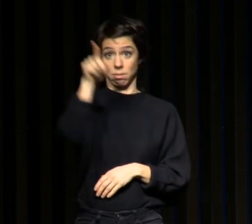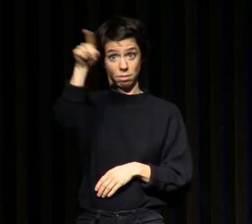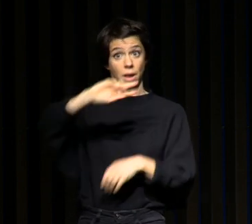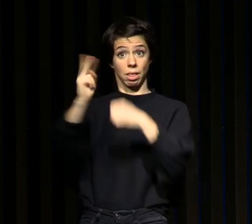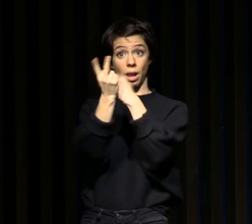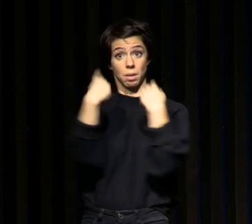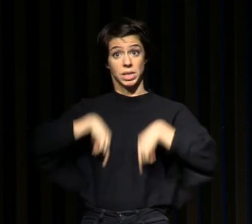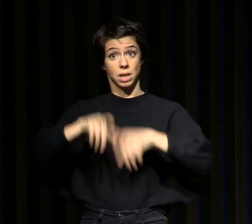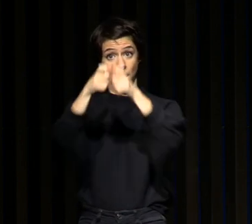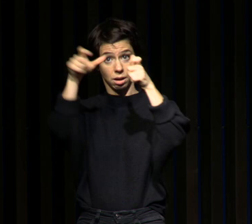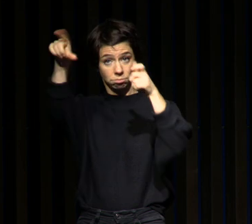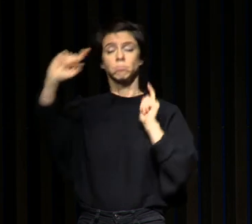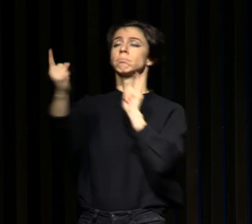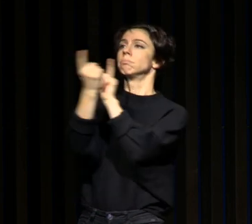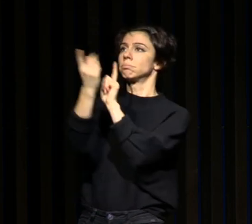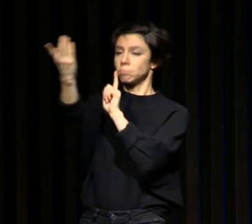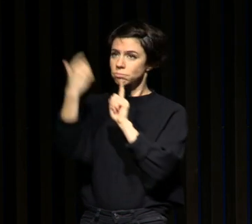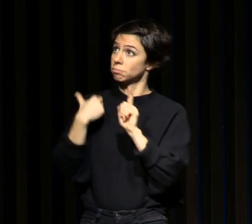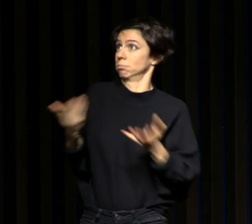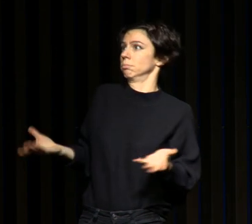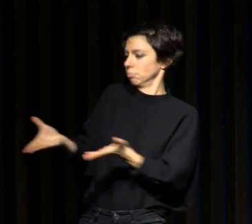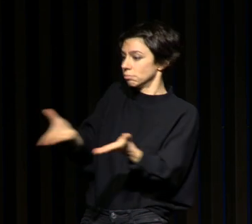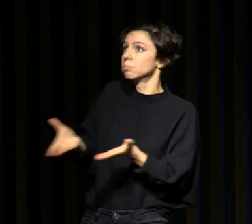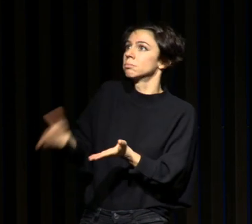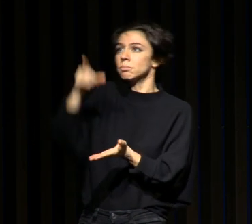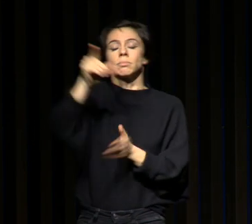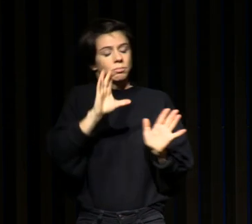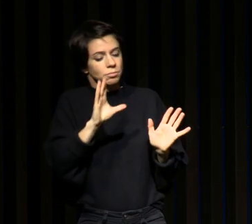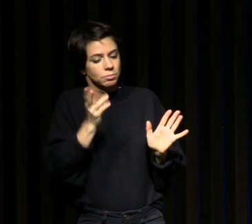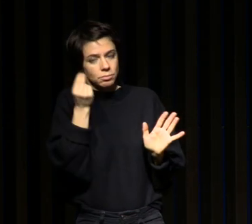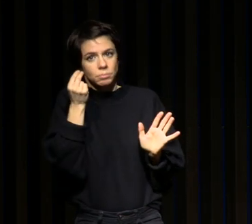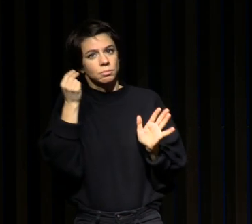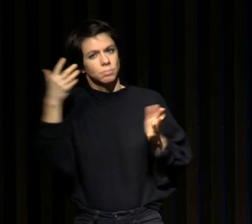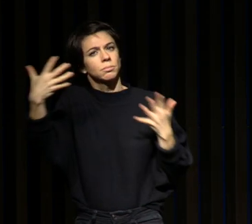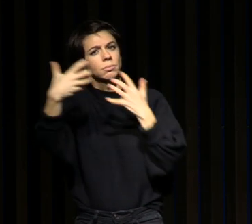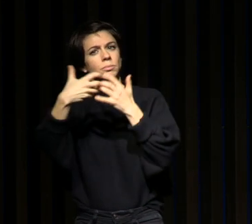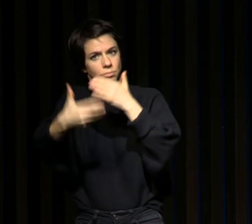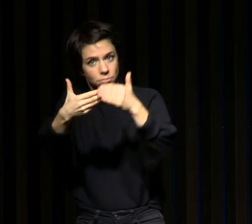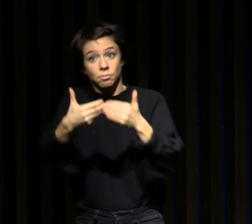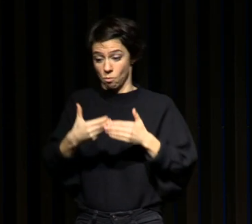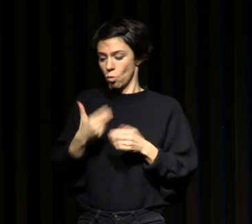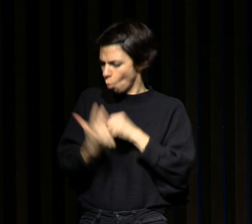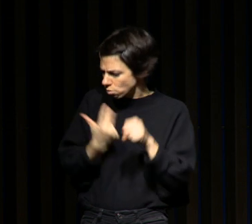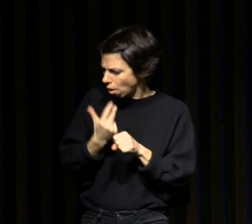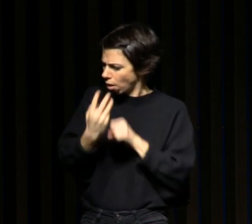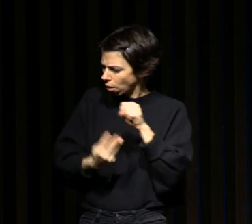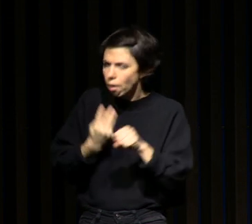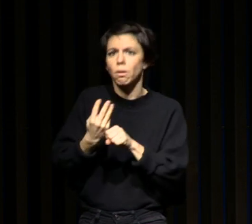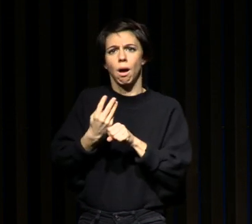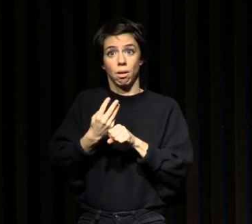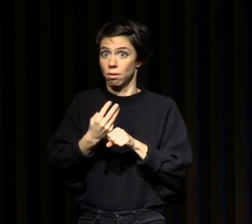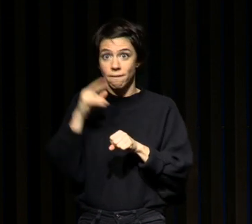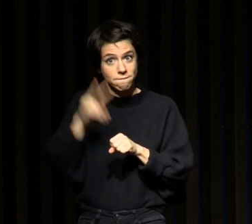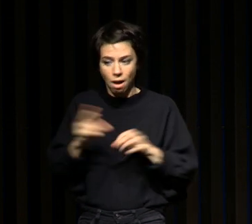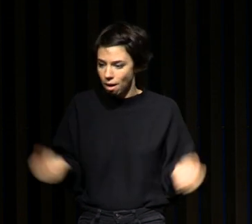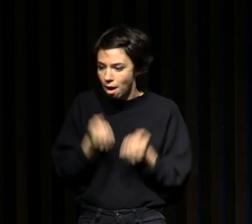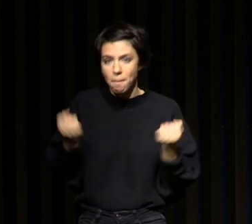'avait dit « Bon, écoutez, on va corriger le tir ensemble. » On a mené comme ça une campagne de 3 ou 4 ans où on a fait des choses incroyables,